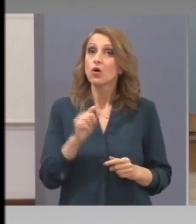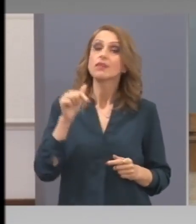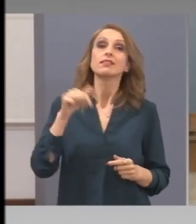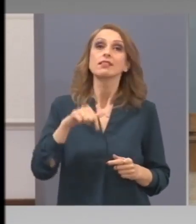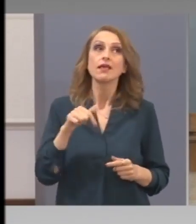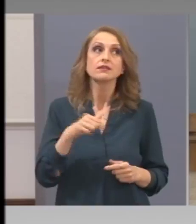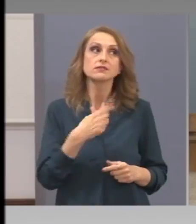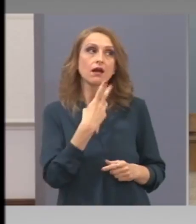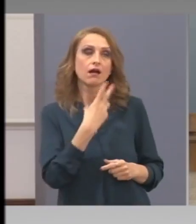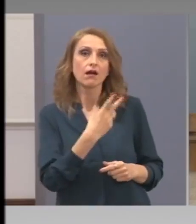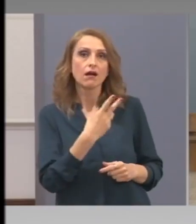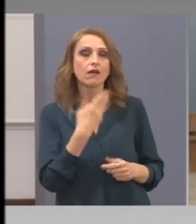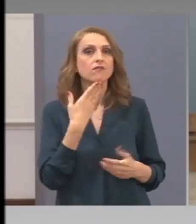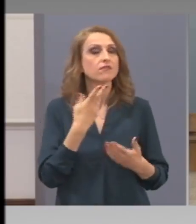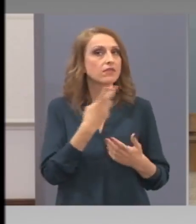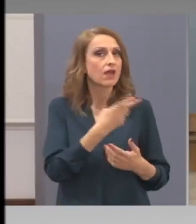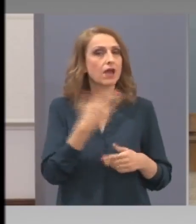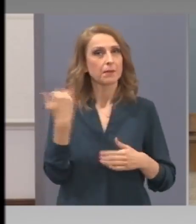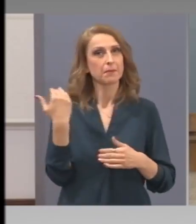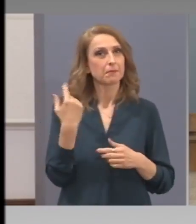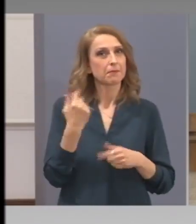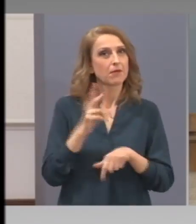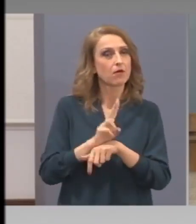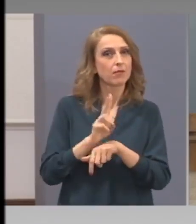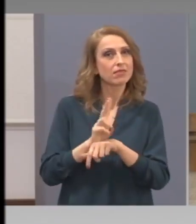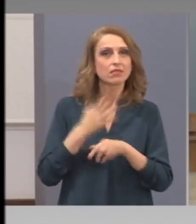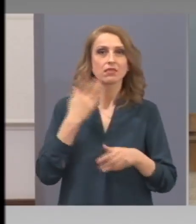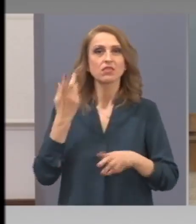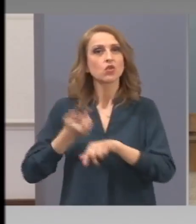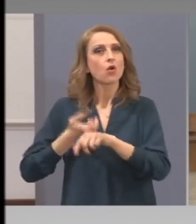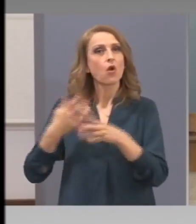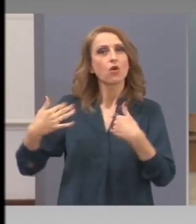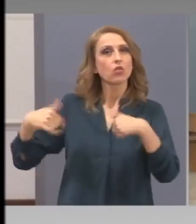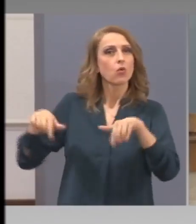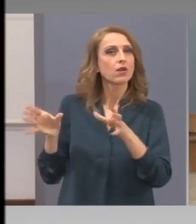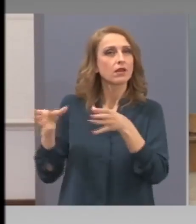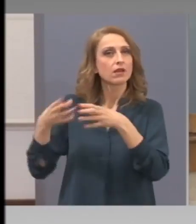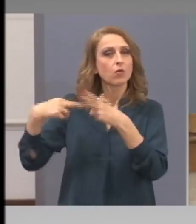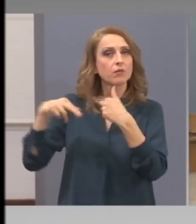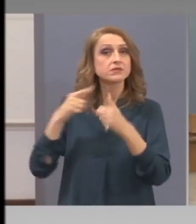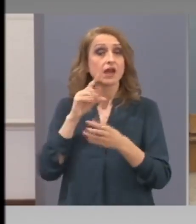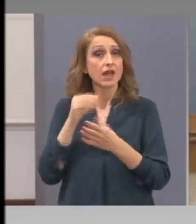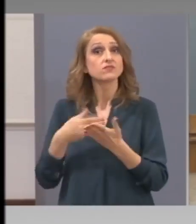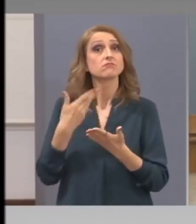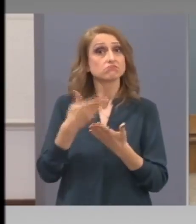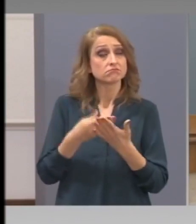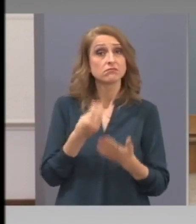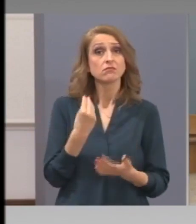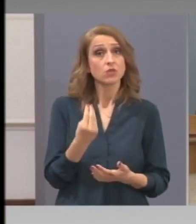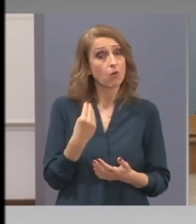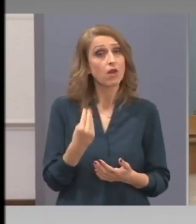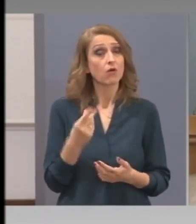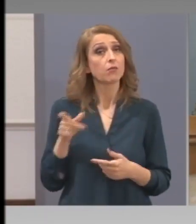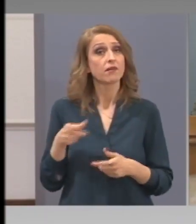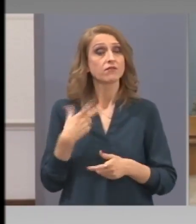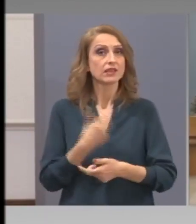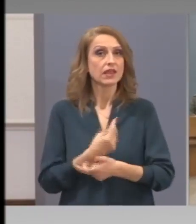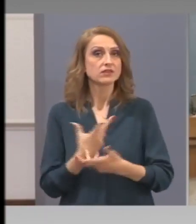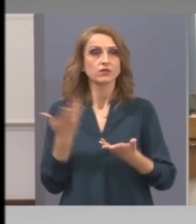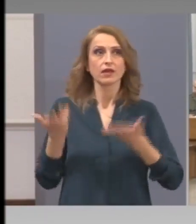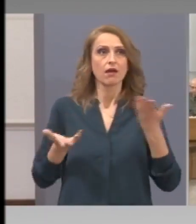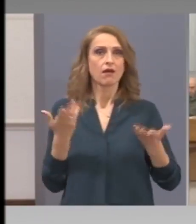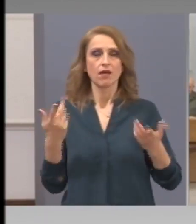пледуария в защита на тези тестове. Дали за това не стоят някакви други интереси? Имате ли информация за това?